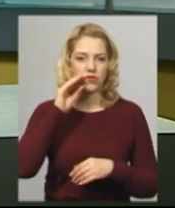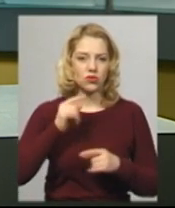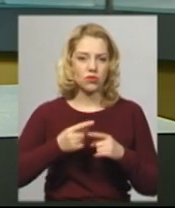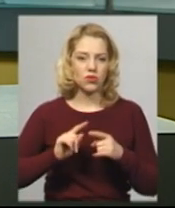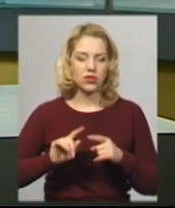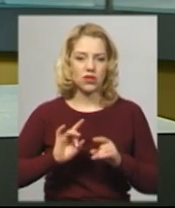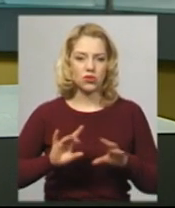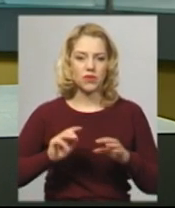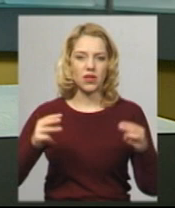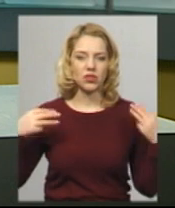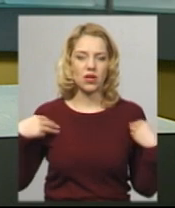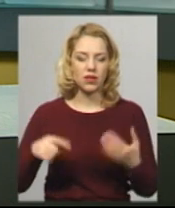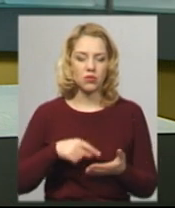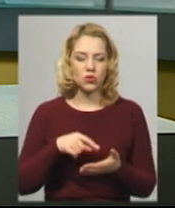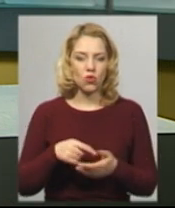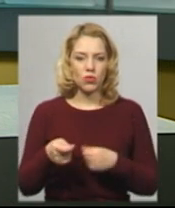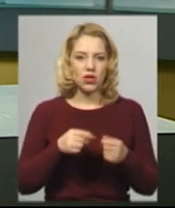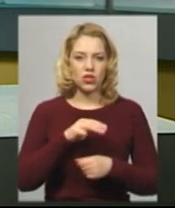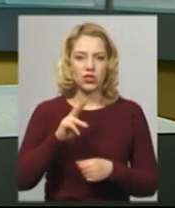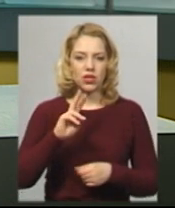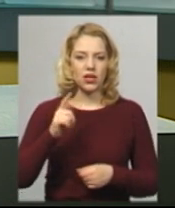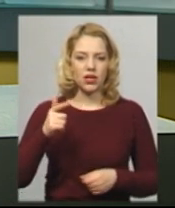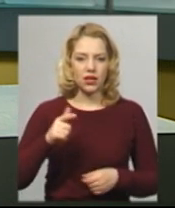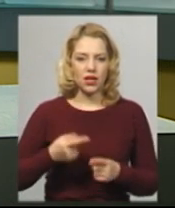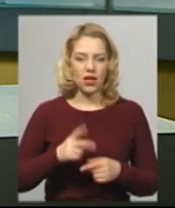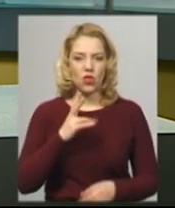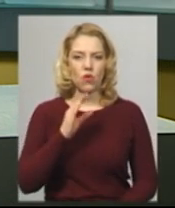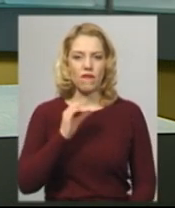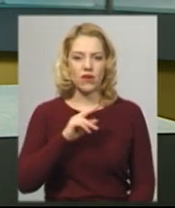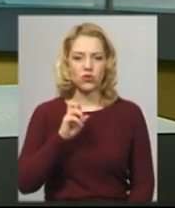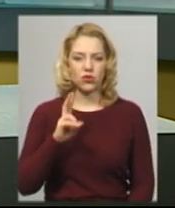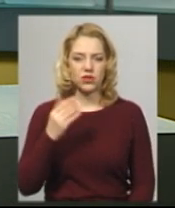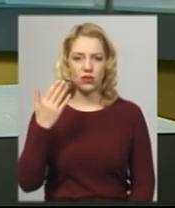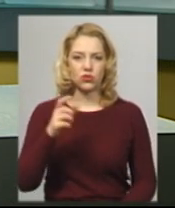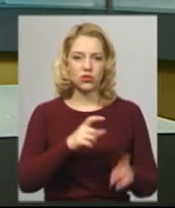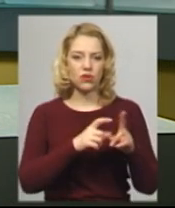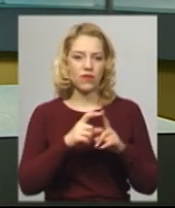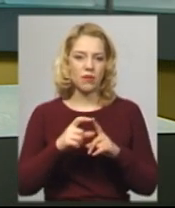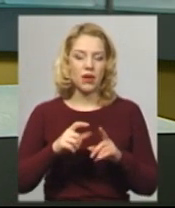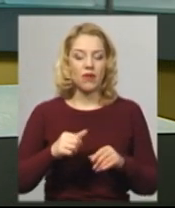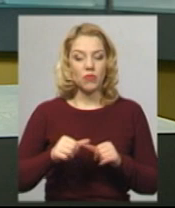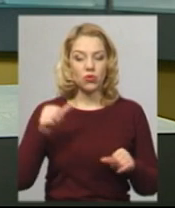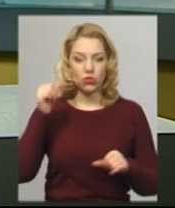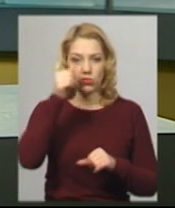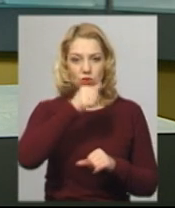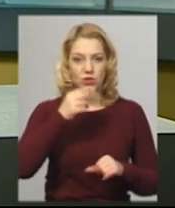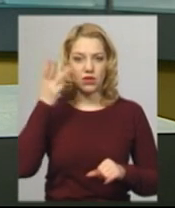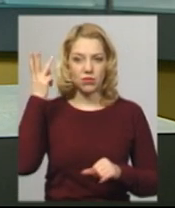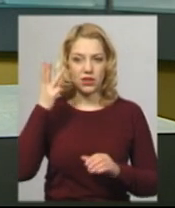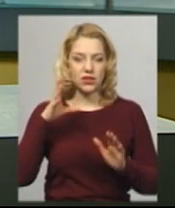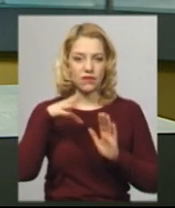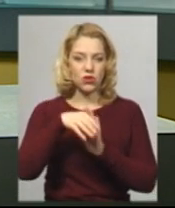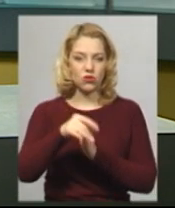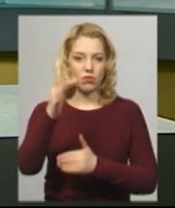розповів начальник міського управління житлово-комунального господарства Василь Новачок. За його словами, минулого року Хмельницький увійшов у